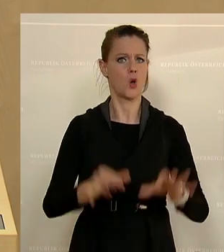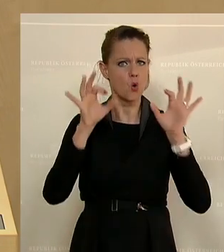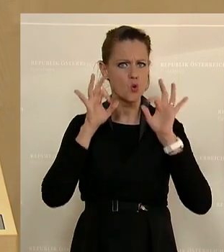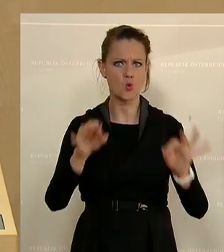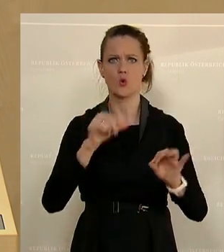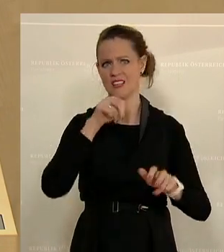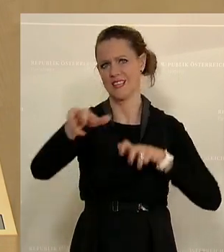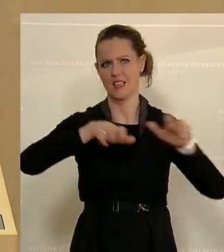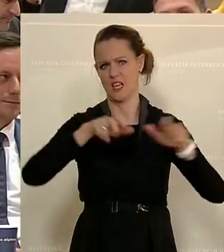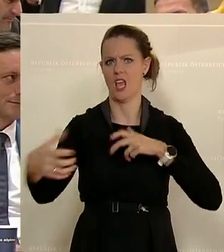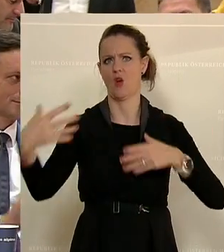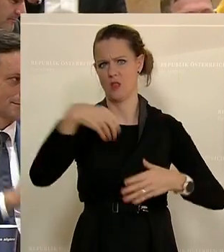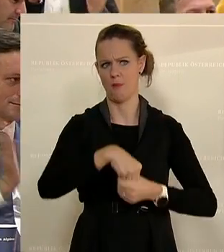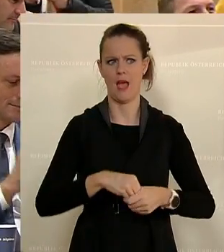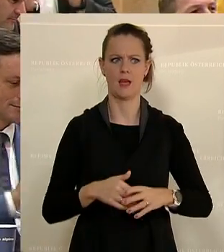in der Regierung sind.